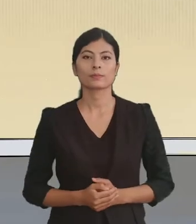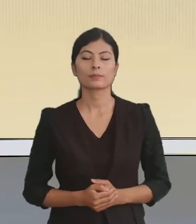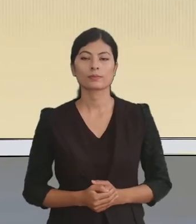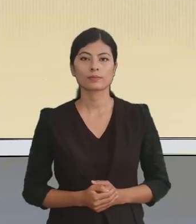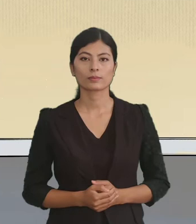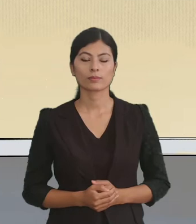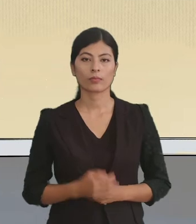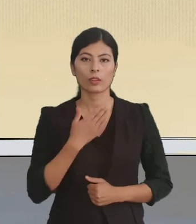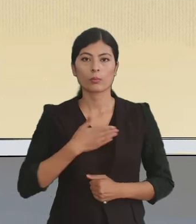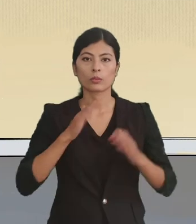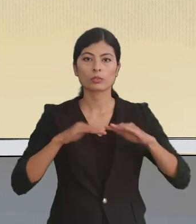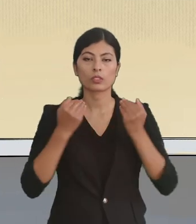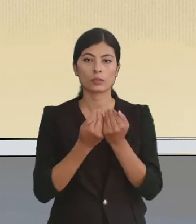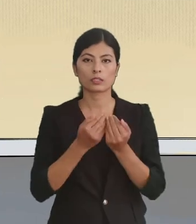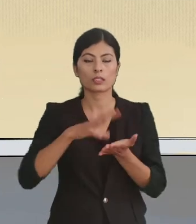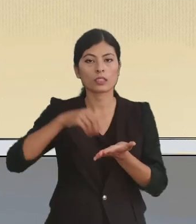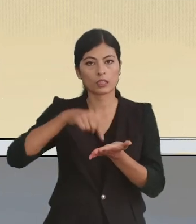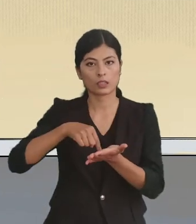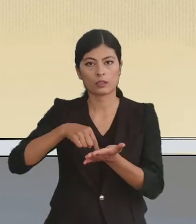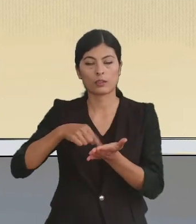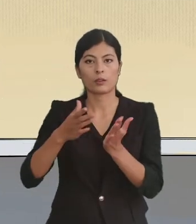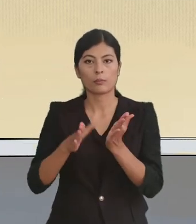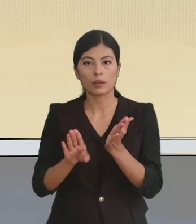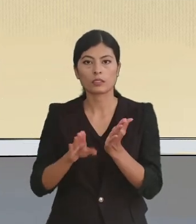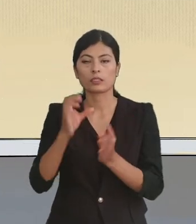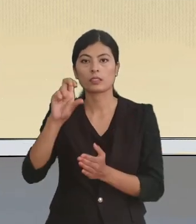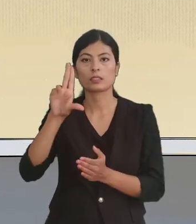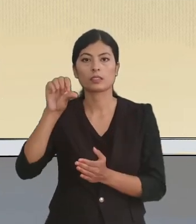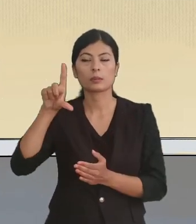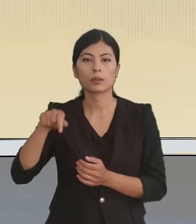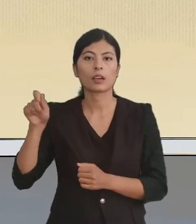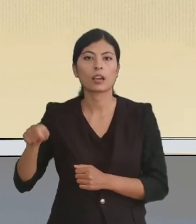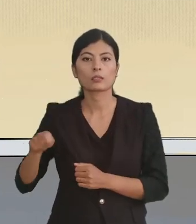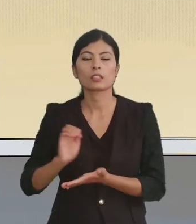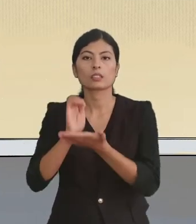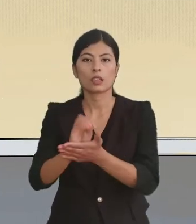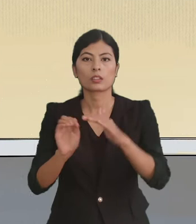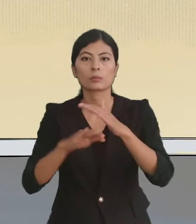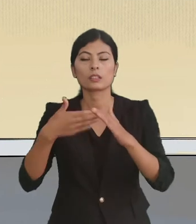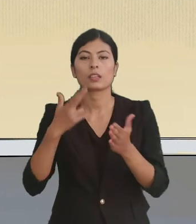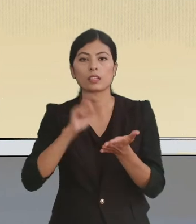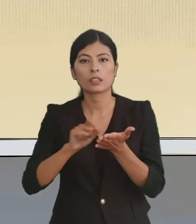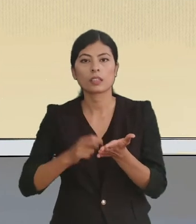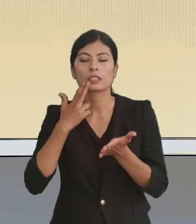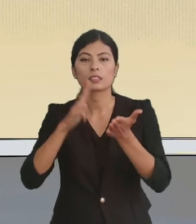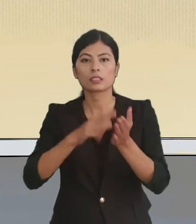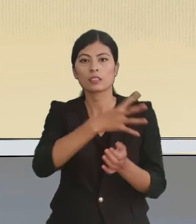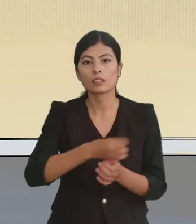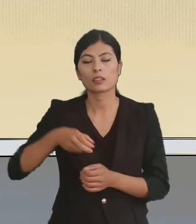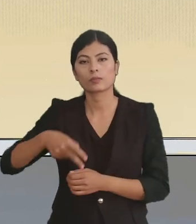मनो सामाजिक प्रामर स किंद्रबाट डिपा कानोनी साहेता समिती लेखेको प्रेशन प्रलीर निसकन छिन